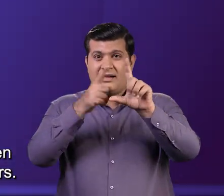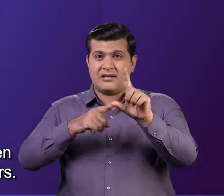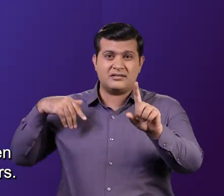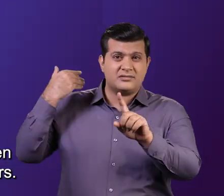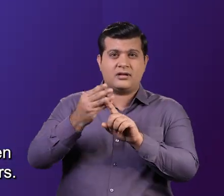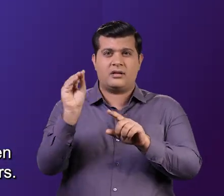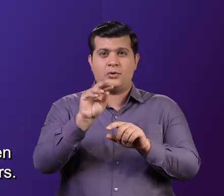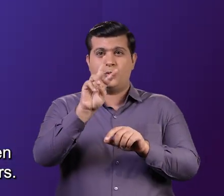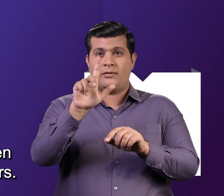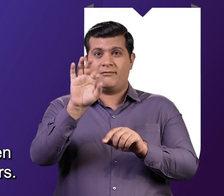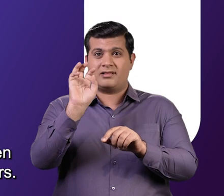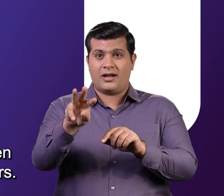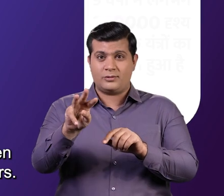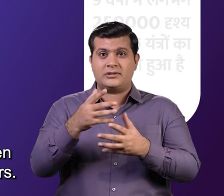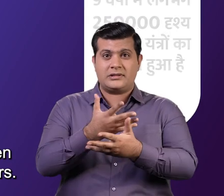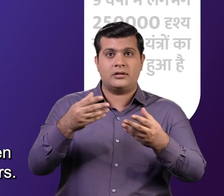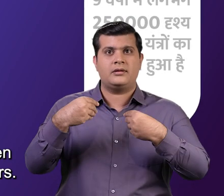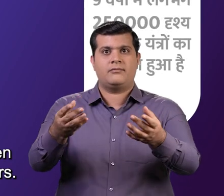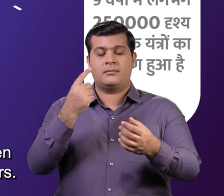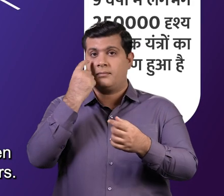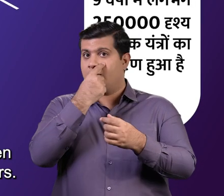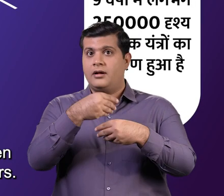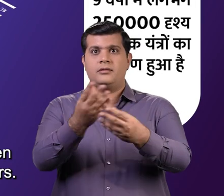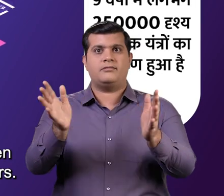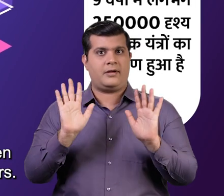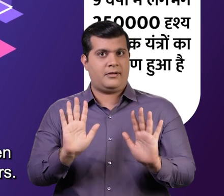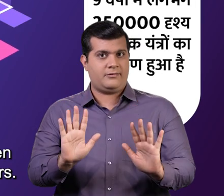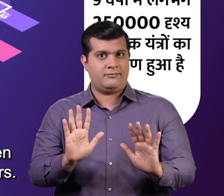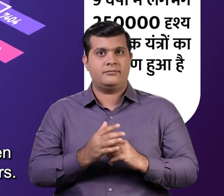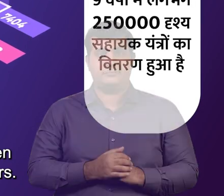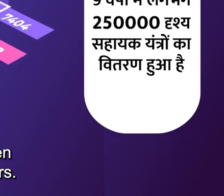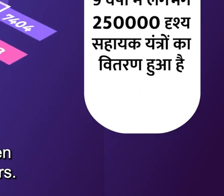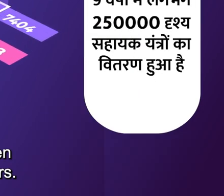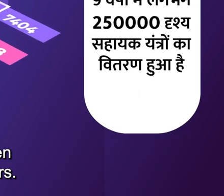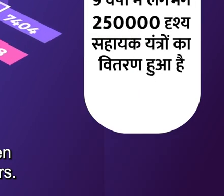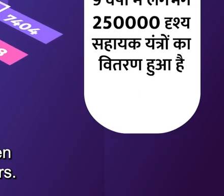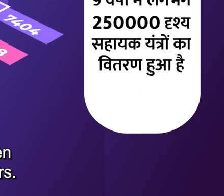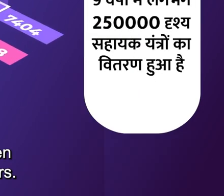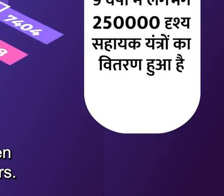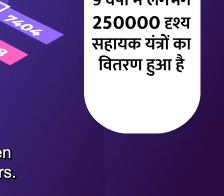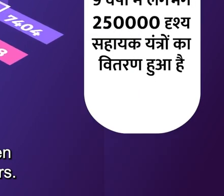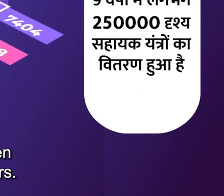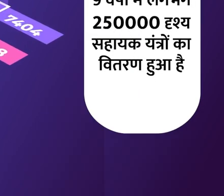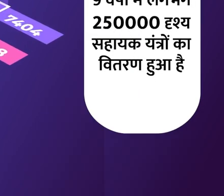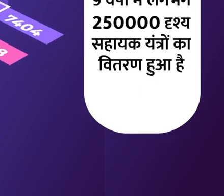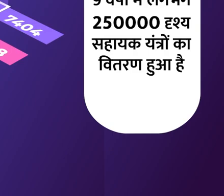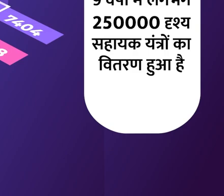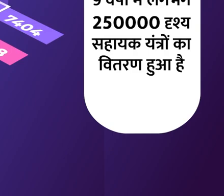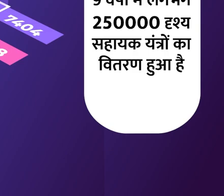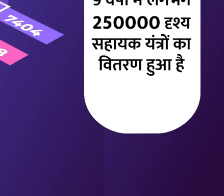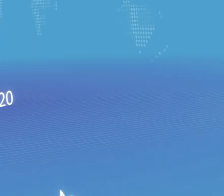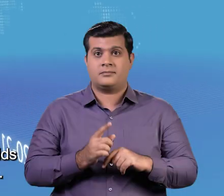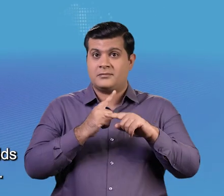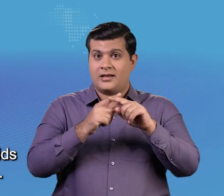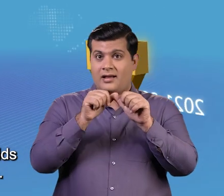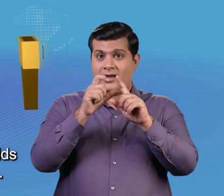इन नौ वर्षों में लगभग दो लाख पचास हजार सहायक यंत्र दृष्टि बाथिद दिव्यांग जनों को वितरित किये गए हैं